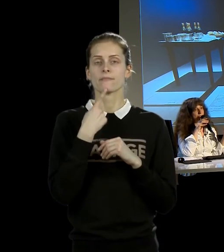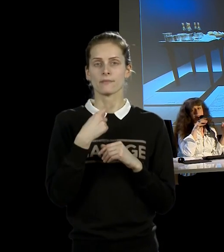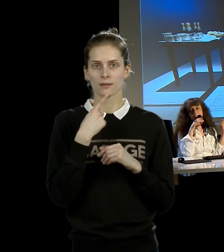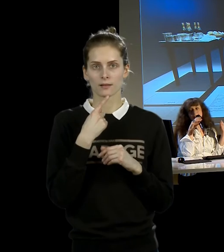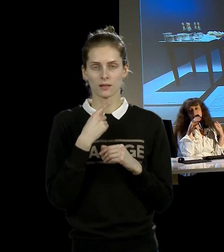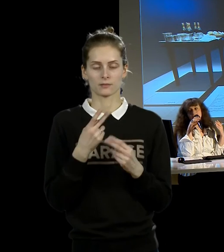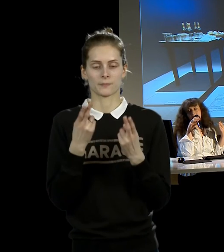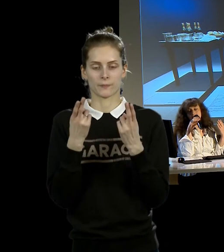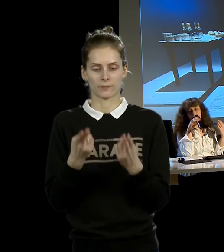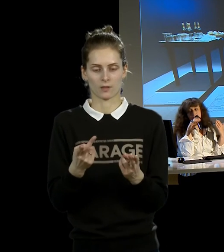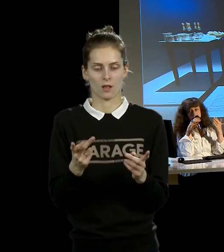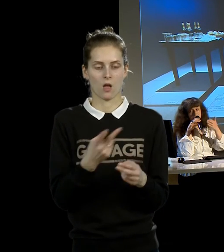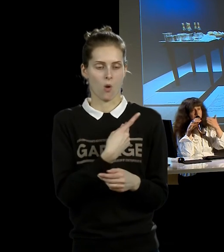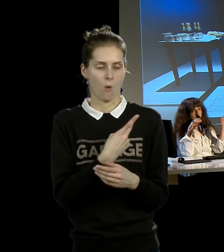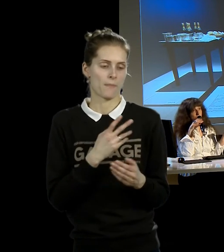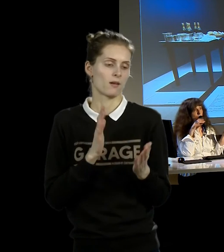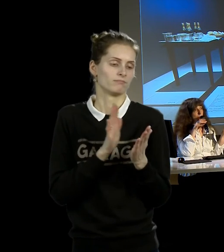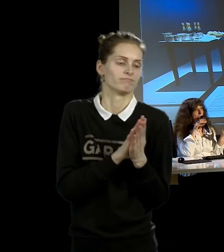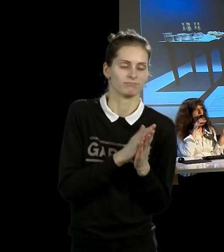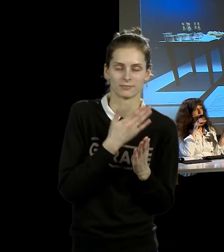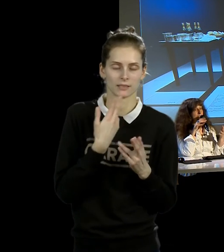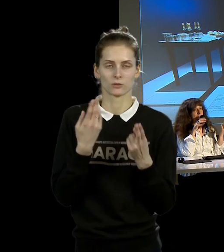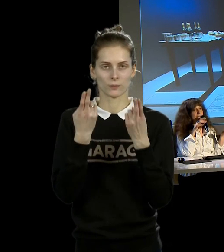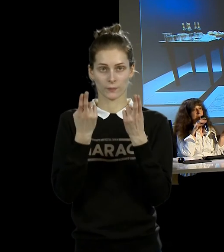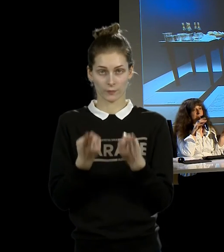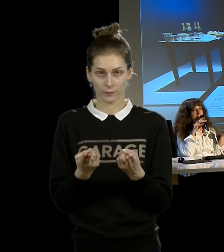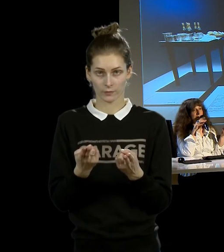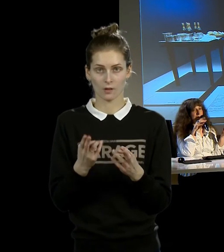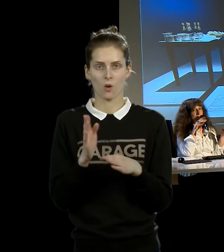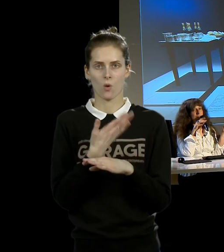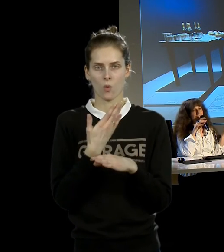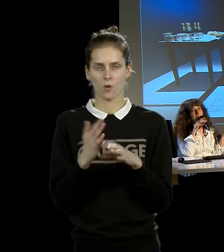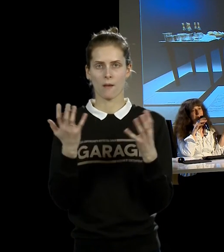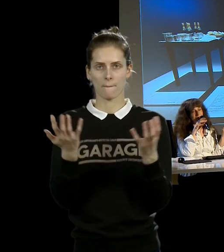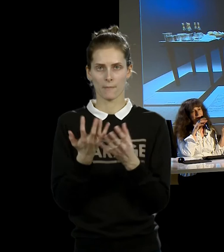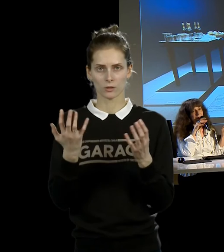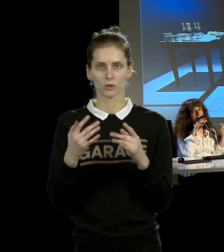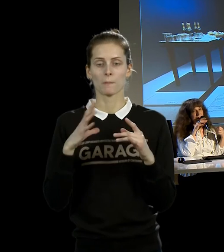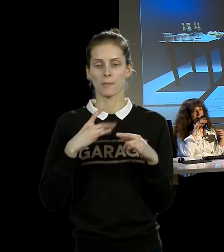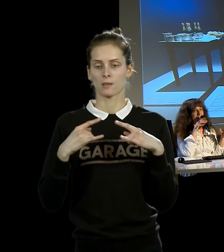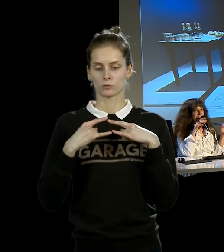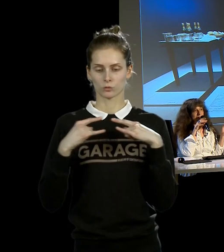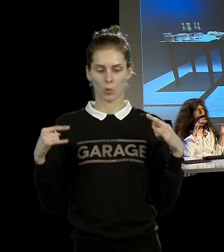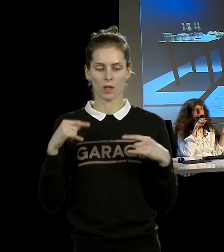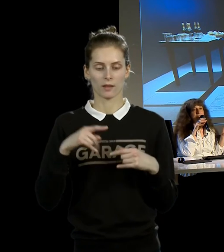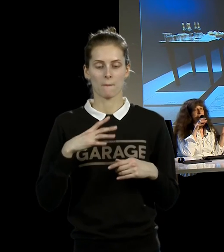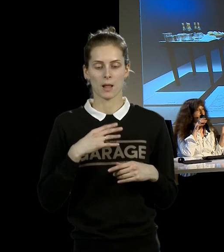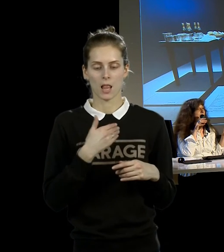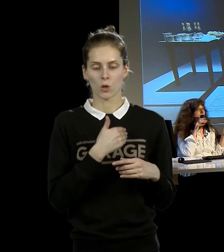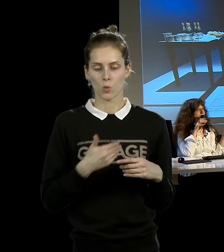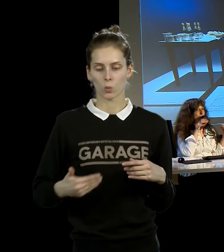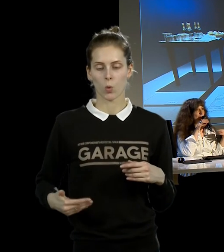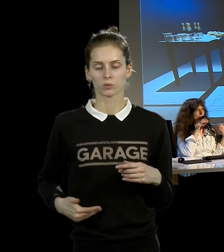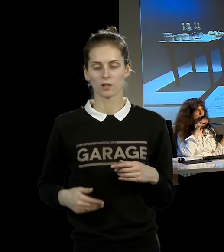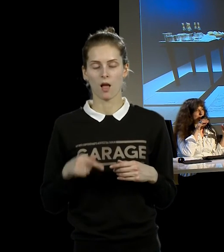подушках отдельных. А был стол. На столе было югославское шампанское и немецкое